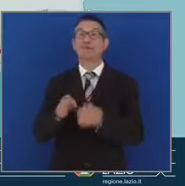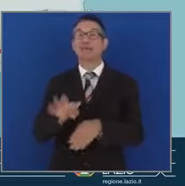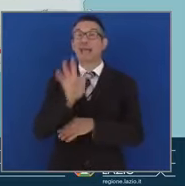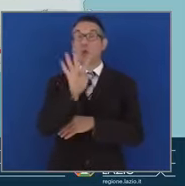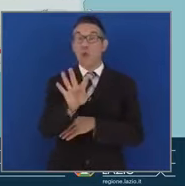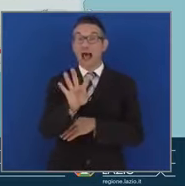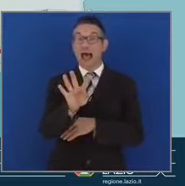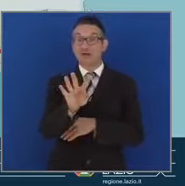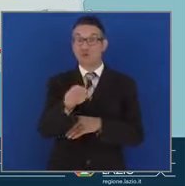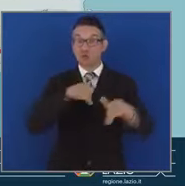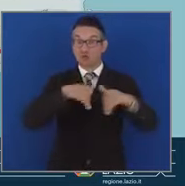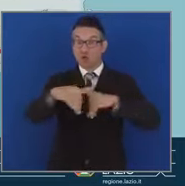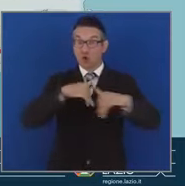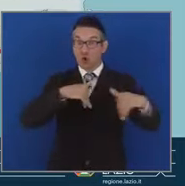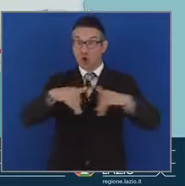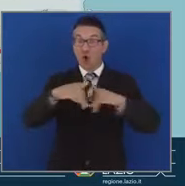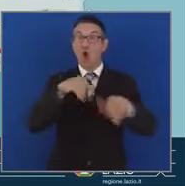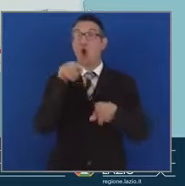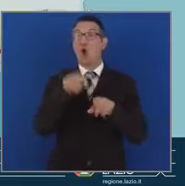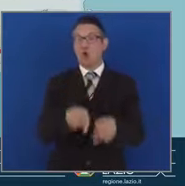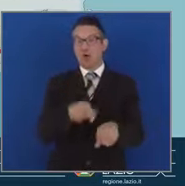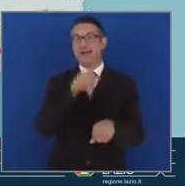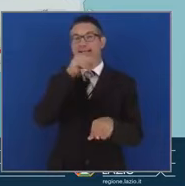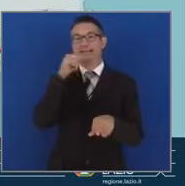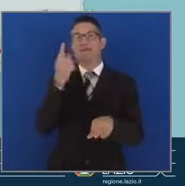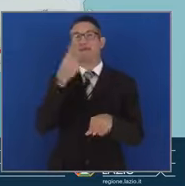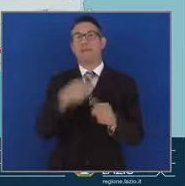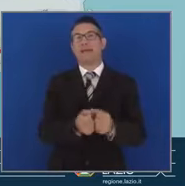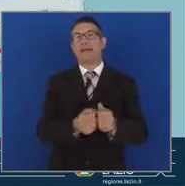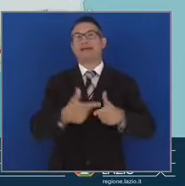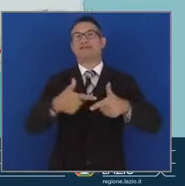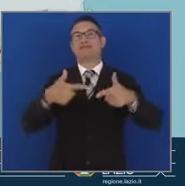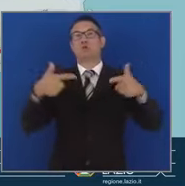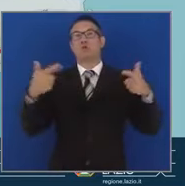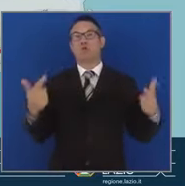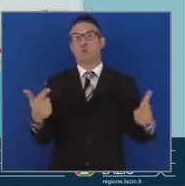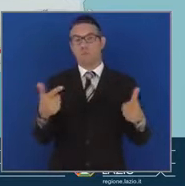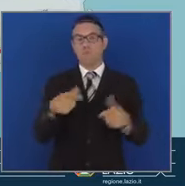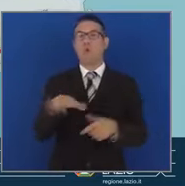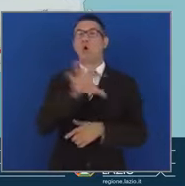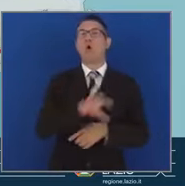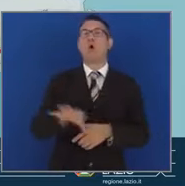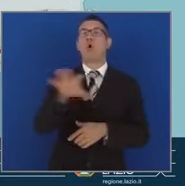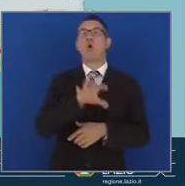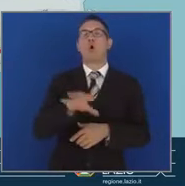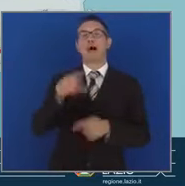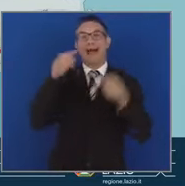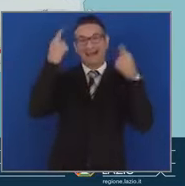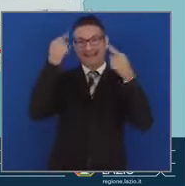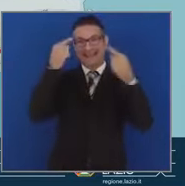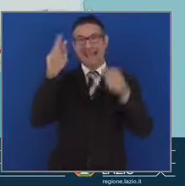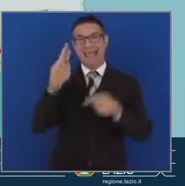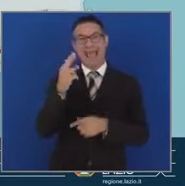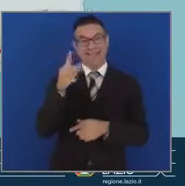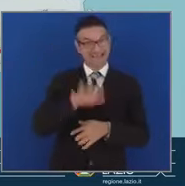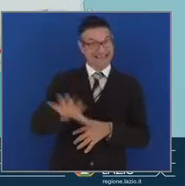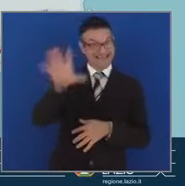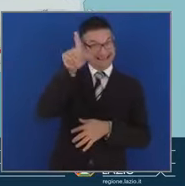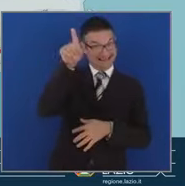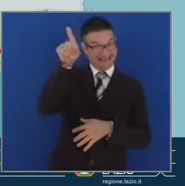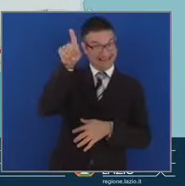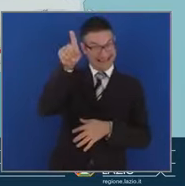un grande volano di sviluppo per il territorio del Reatino, ma anche e soprattutto una grande nuovo segnale di